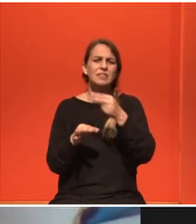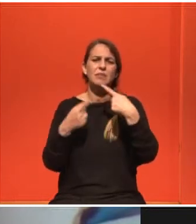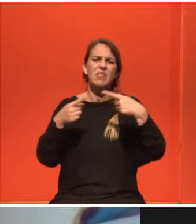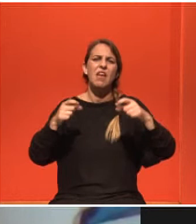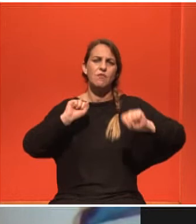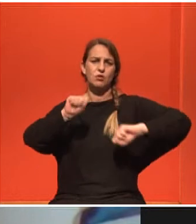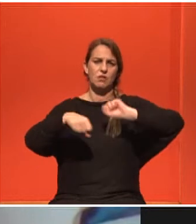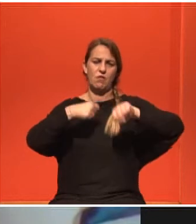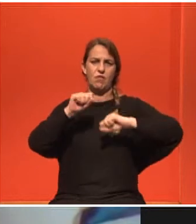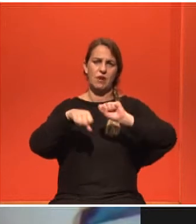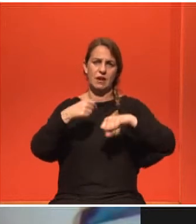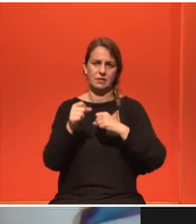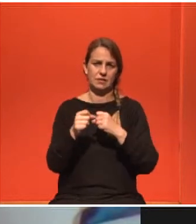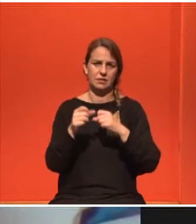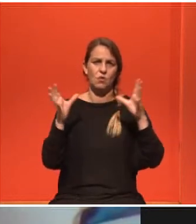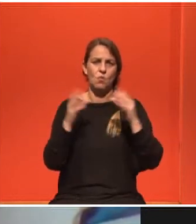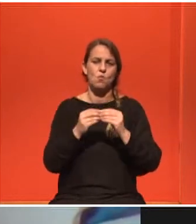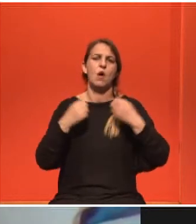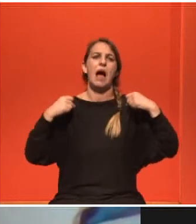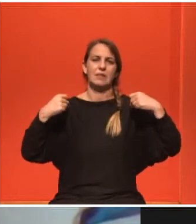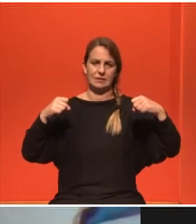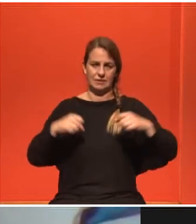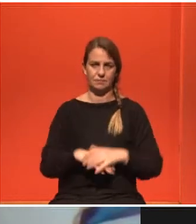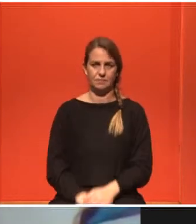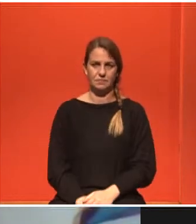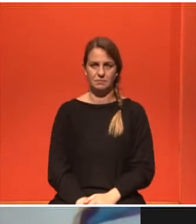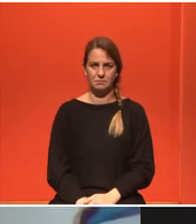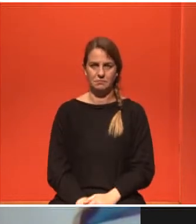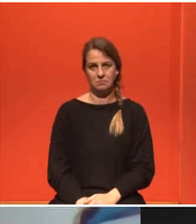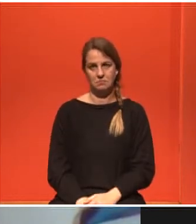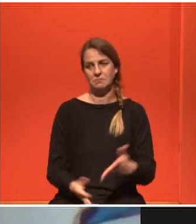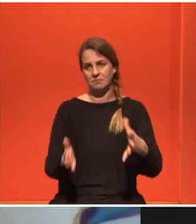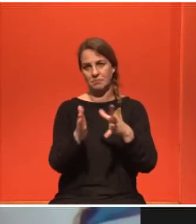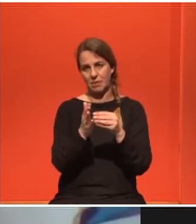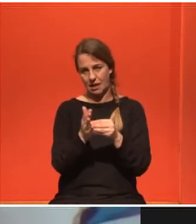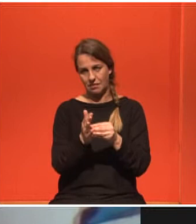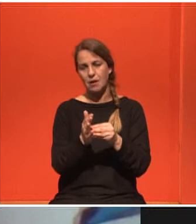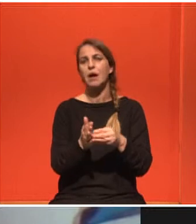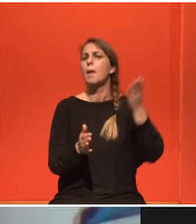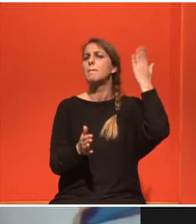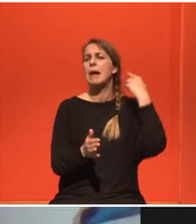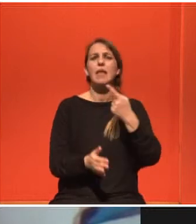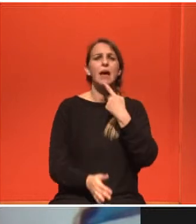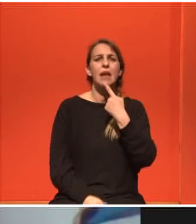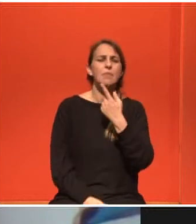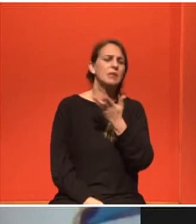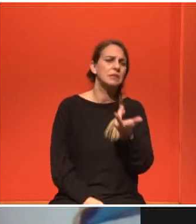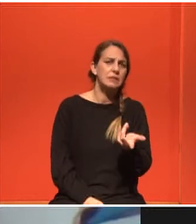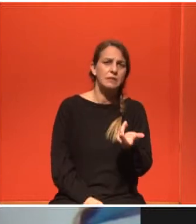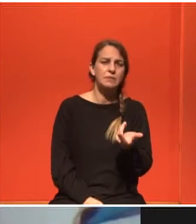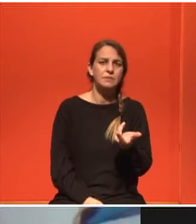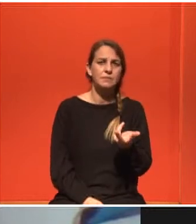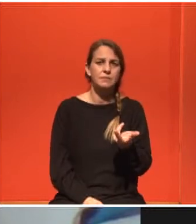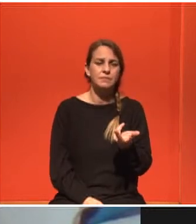της σωματικής άσκησης δηλαδή αυτό που κάποτε το βλέπαμε μόνο μέσα από